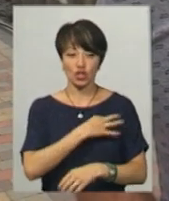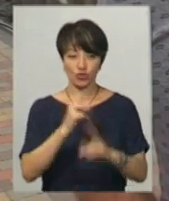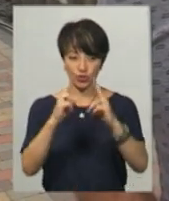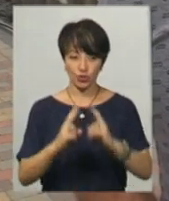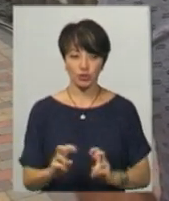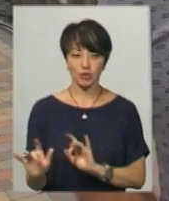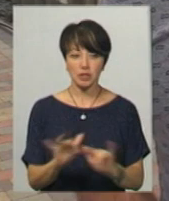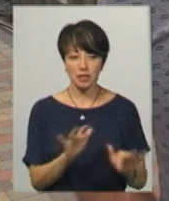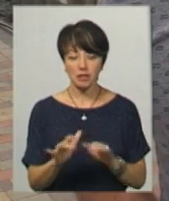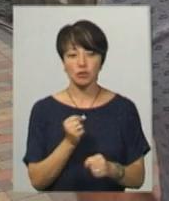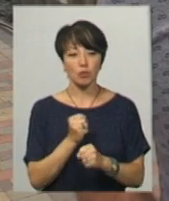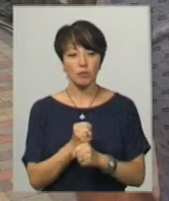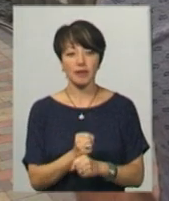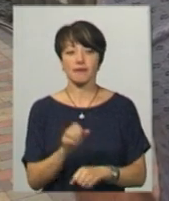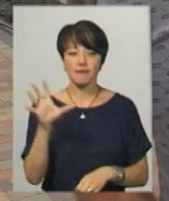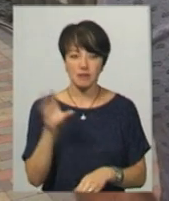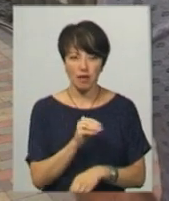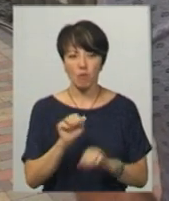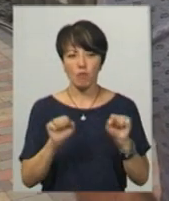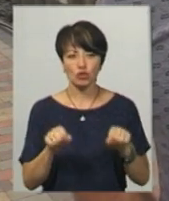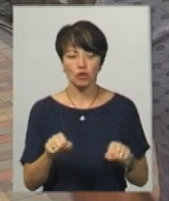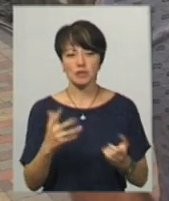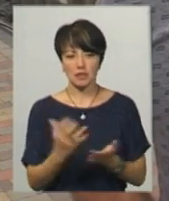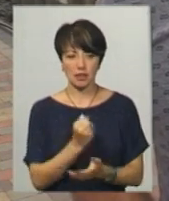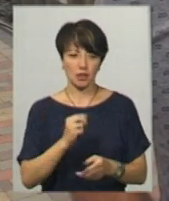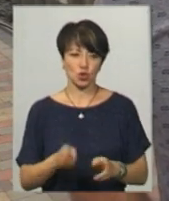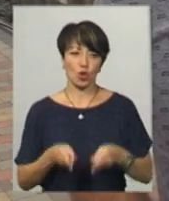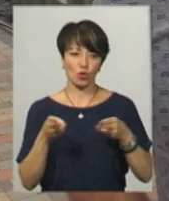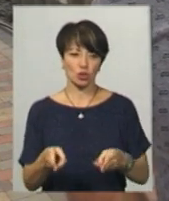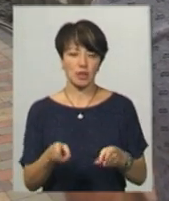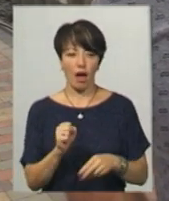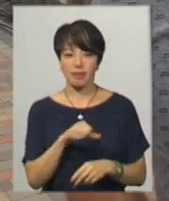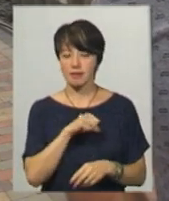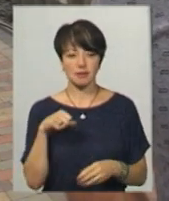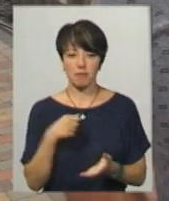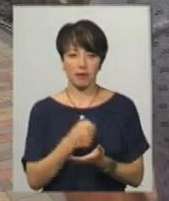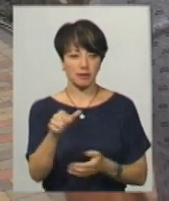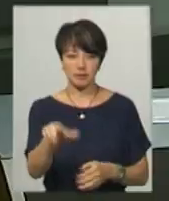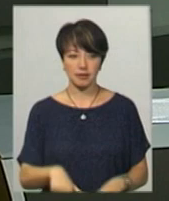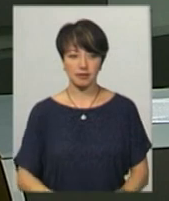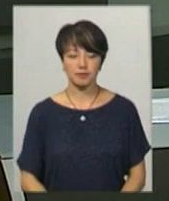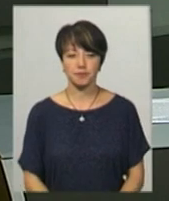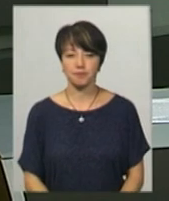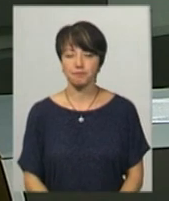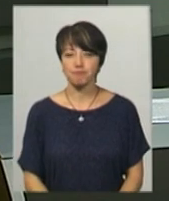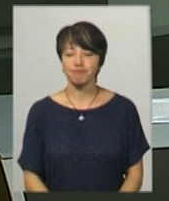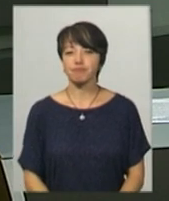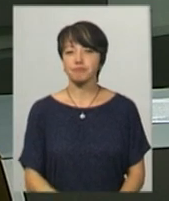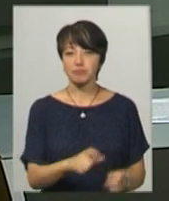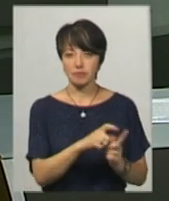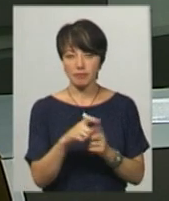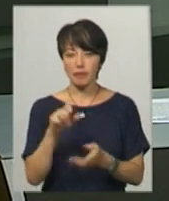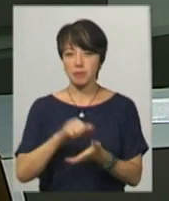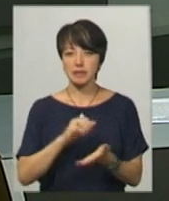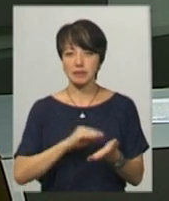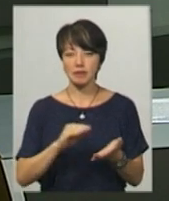вжити всіх заходів для того, щоб знайти злочинця, а не сам кандидат. За словами прес